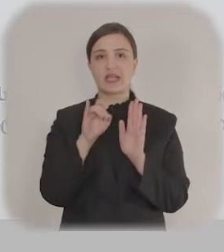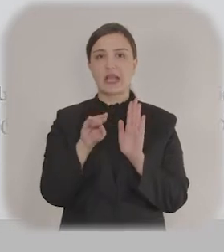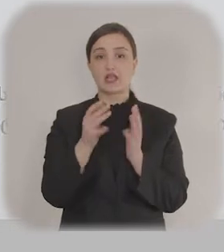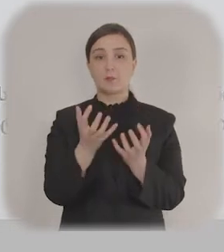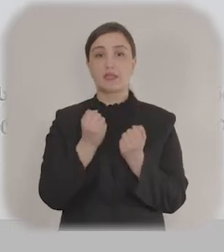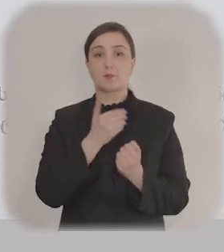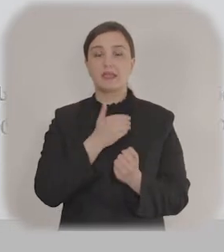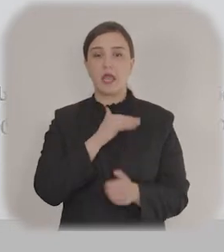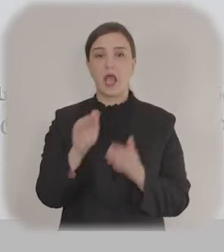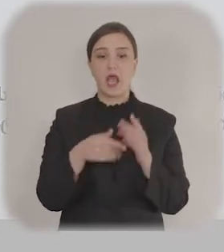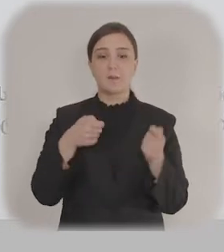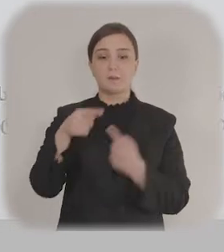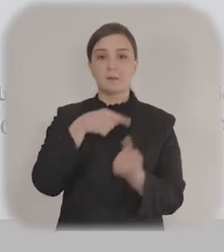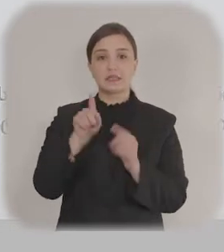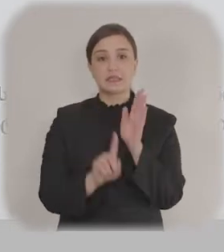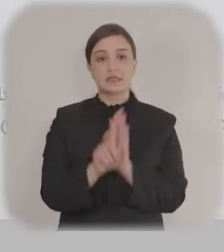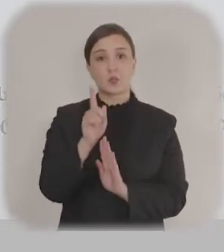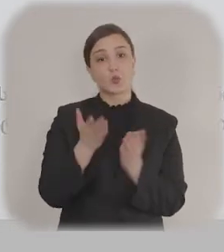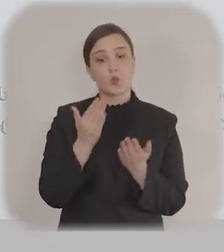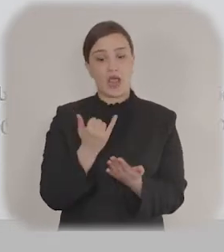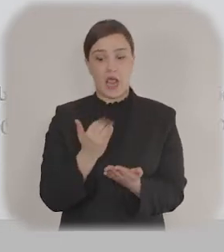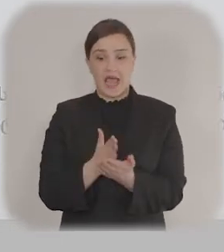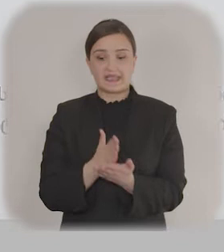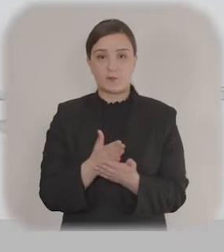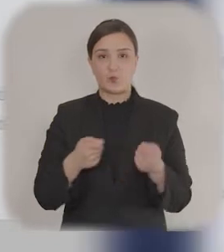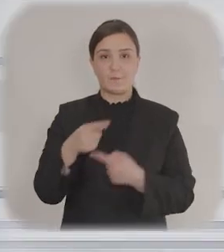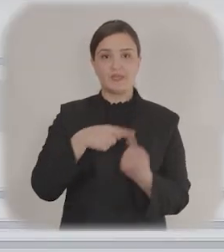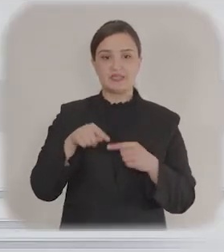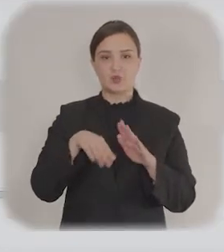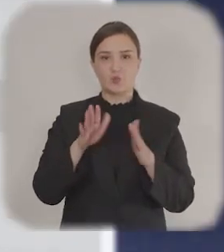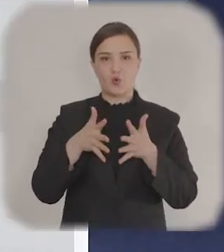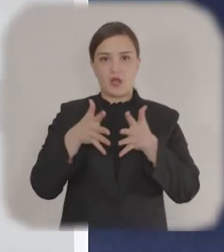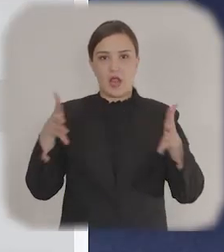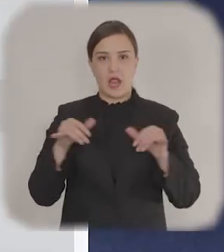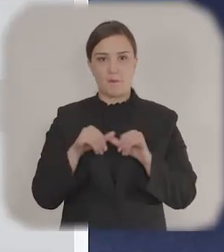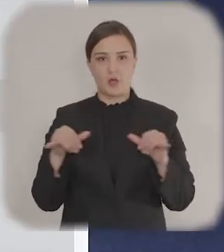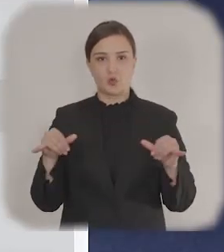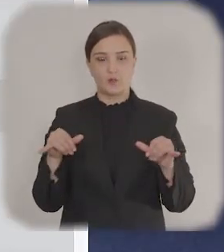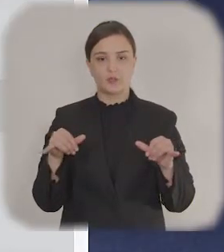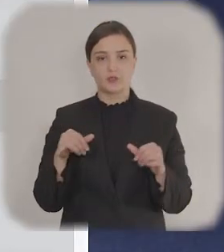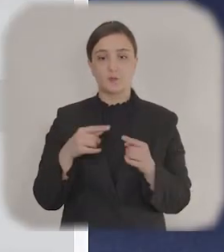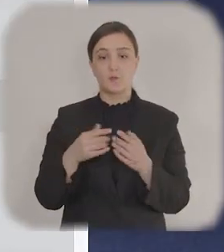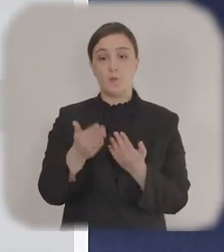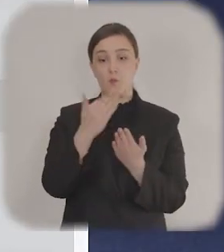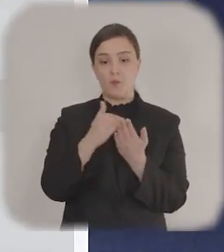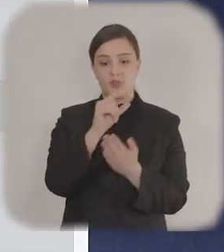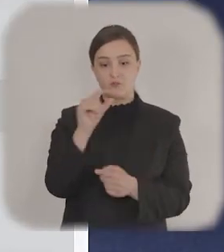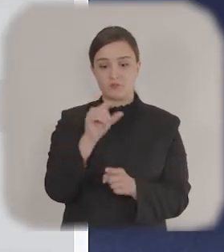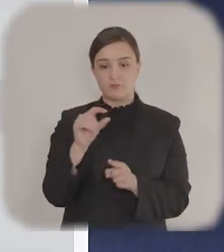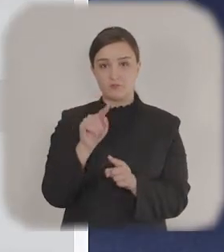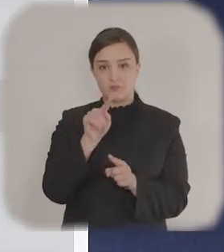sahələr vasitəsilə biznes ideyini formalaşdırmağa başlayırsınız. Xayiş edirik, bəyanatı doldurduqda yalnız görcü simvollarından